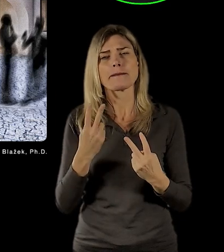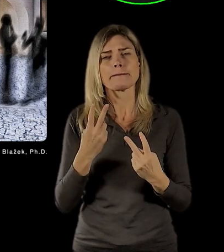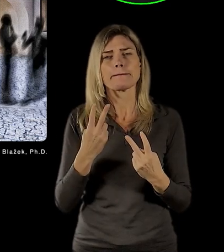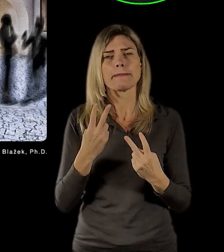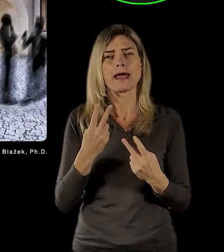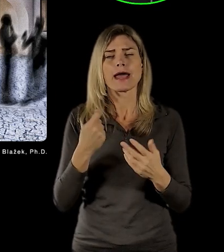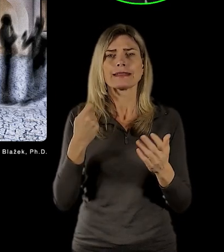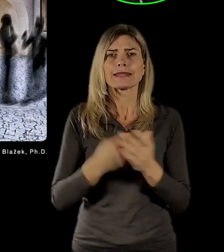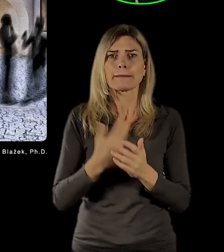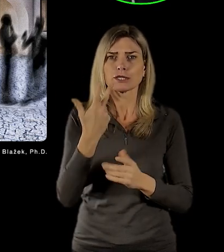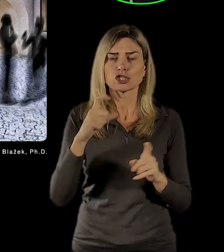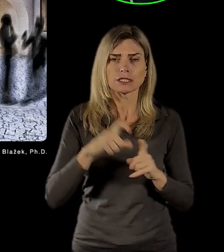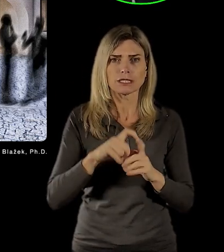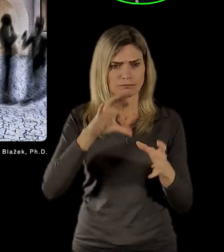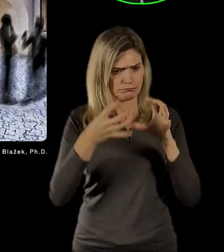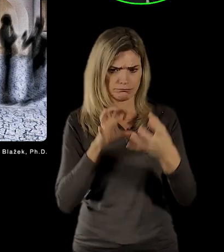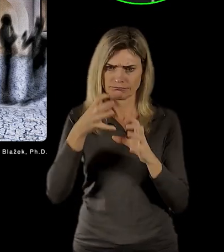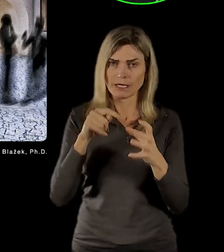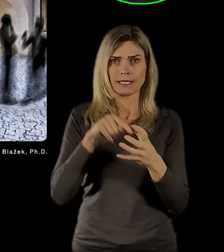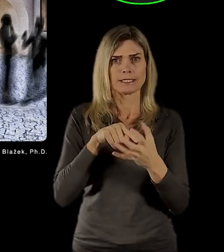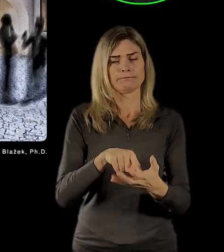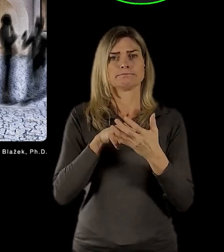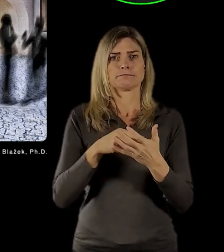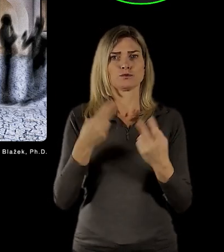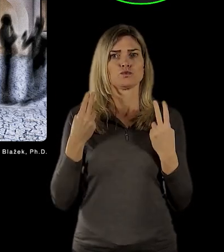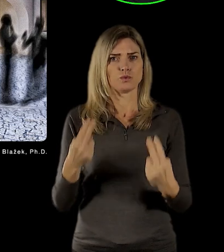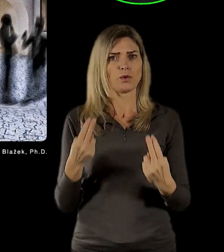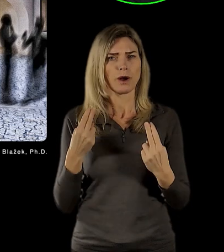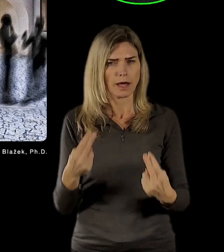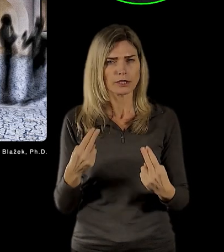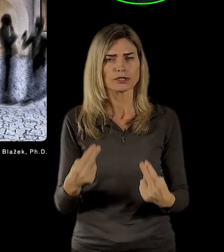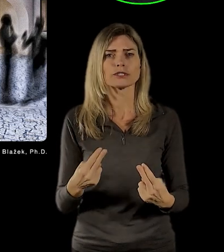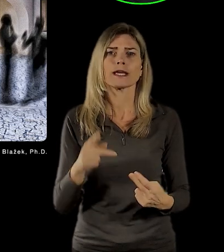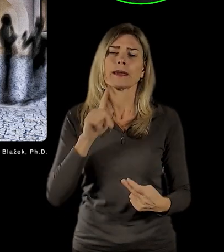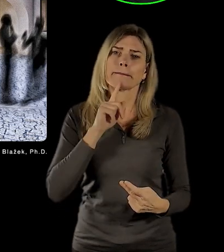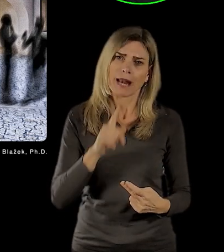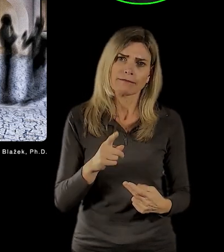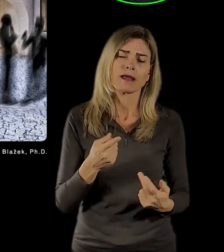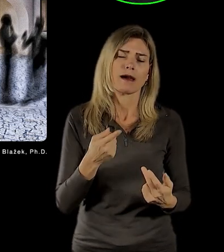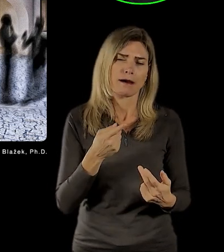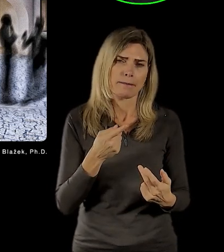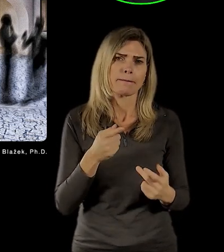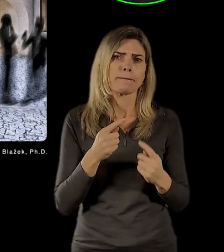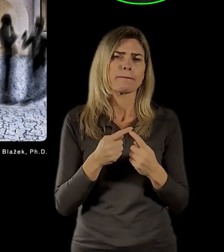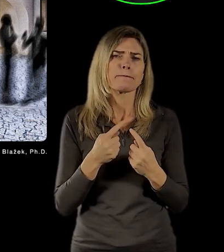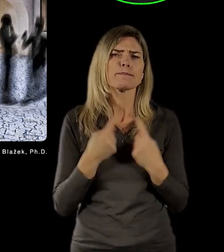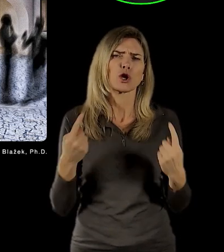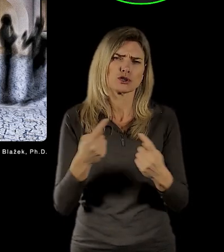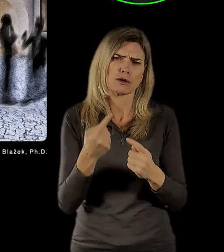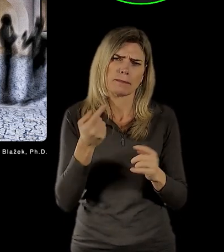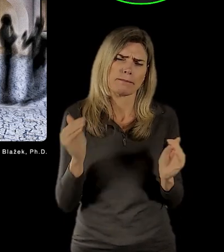trojrozměrné předměty, které považujeme za velmi důležité, sice v poměrně malém počtu, vzhledem k tomu prostoru, ale